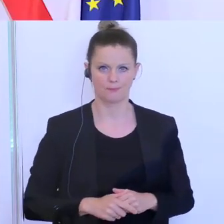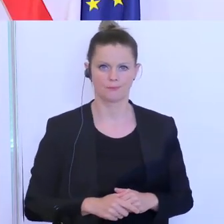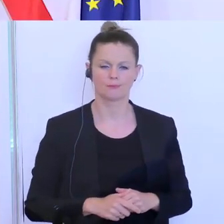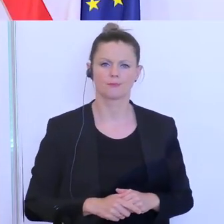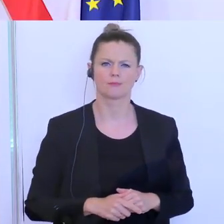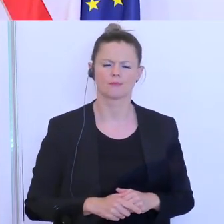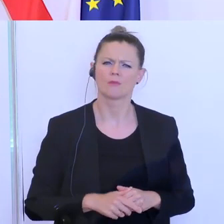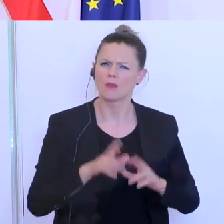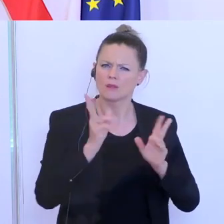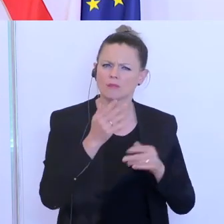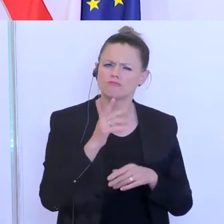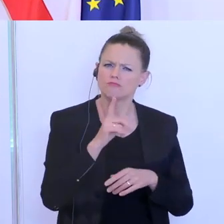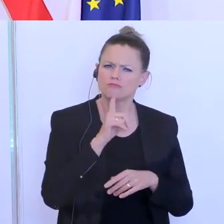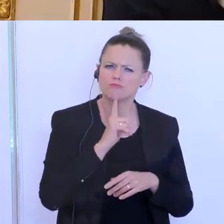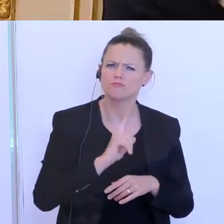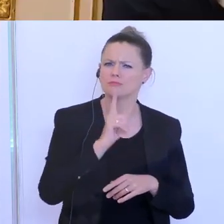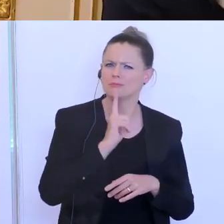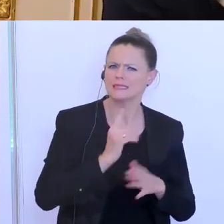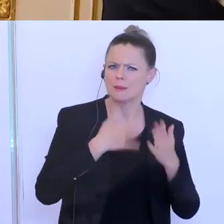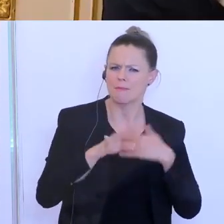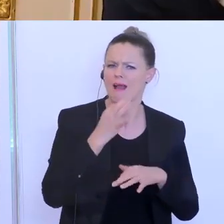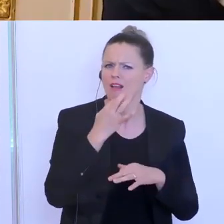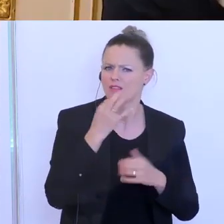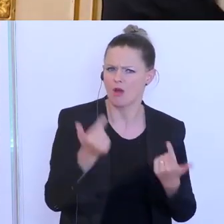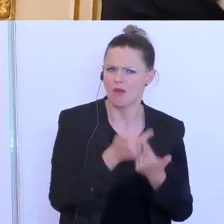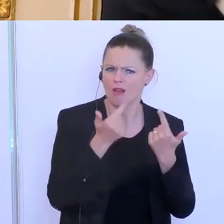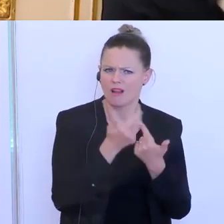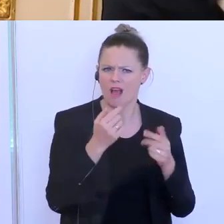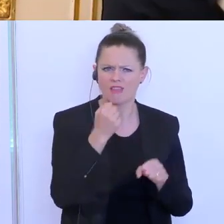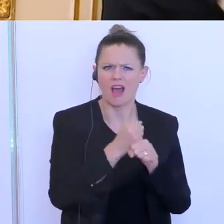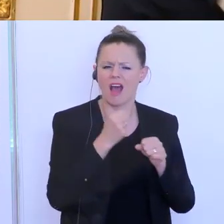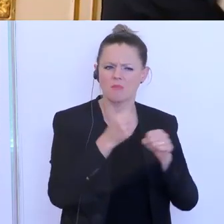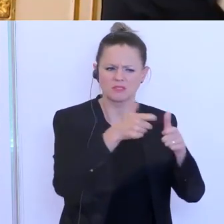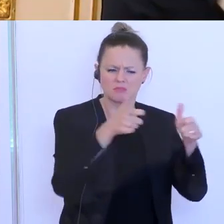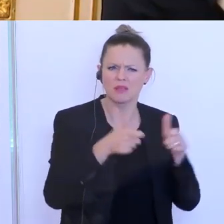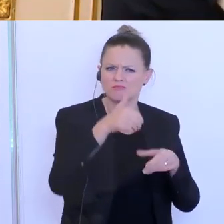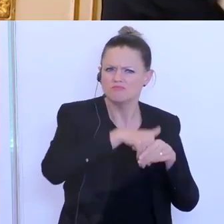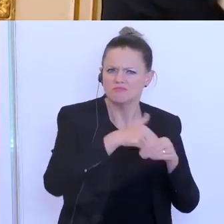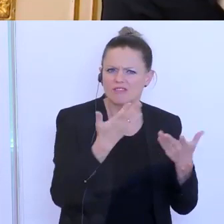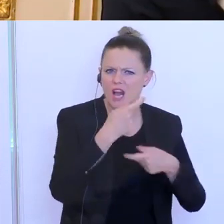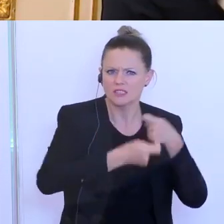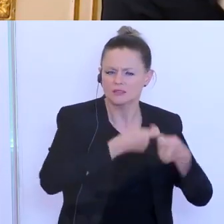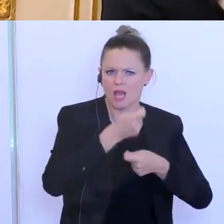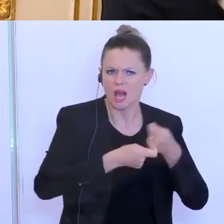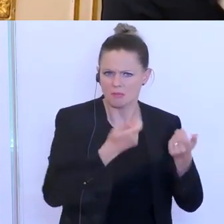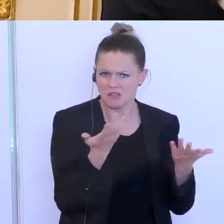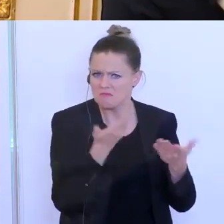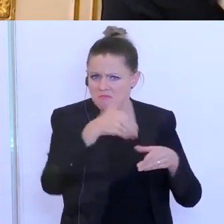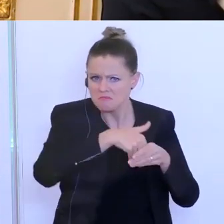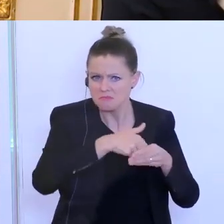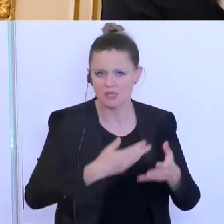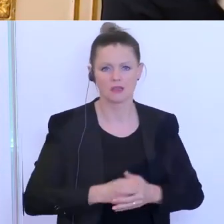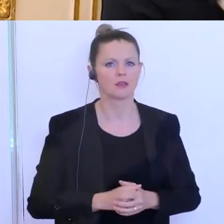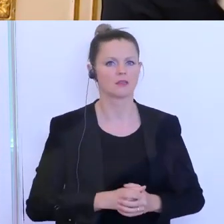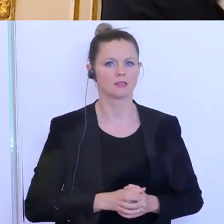Können Sie das ein bisschen genauer definieren, welche Arbeitspakete man da jetzt abarbeitet oder in welche Richtung das geht, was Sie da erwähnt haben?